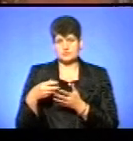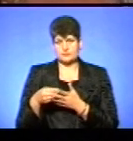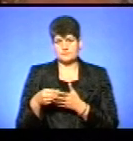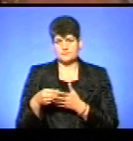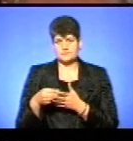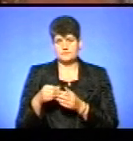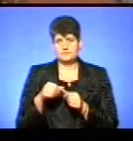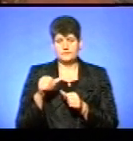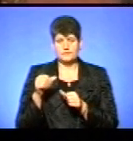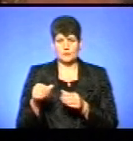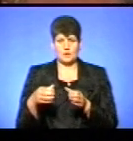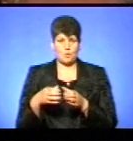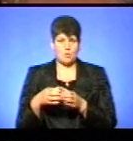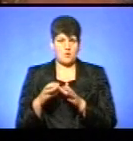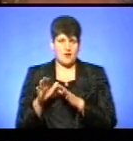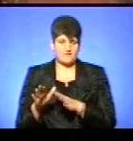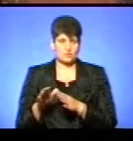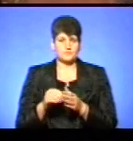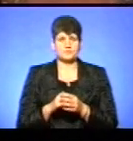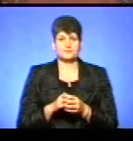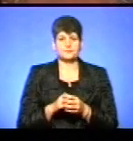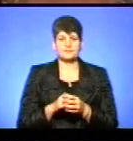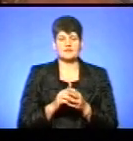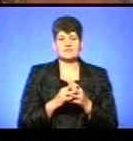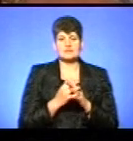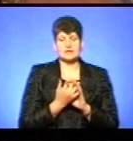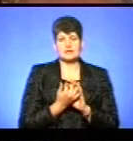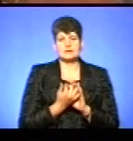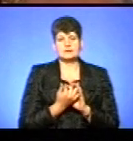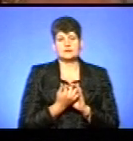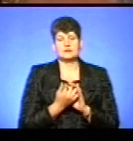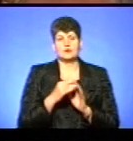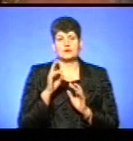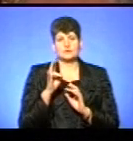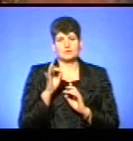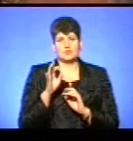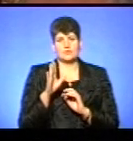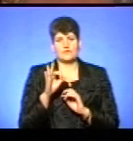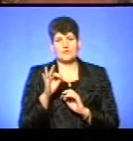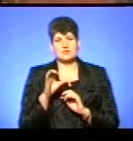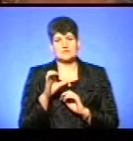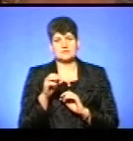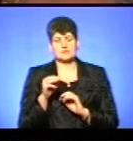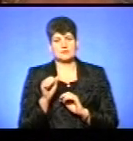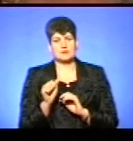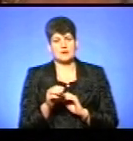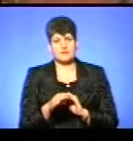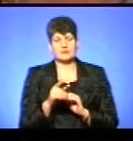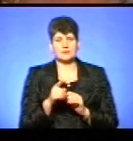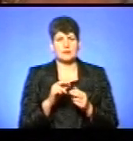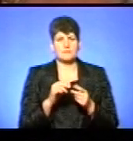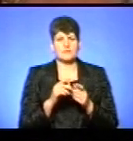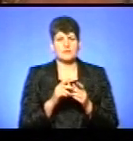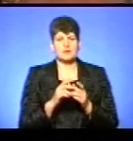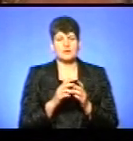своєю окремою парафією. В селі Новостав там йде почергове